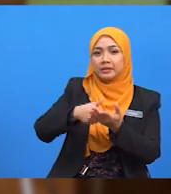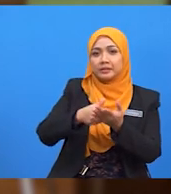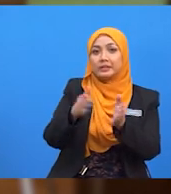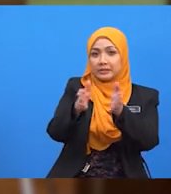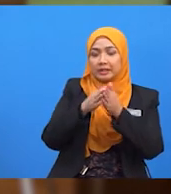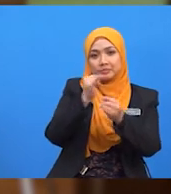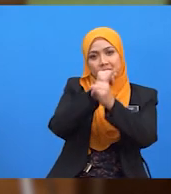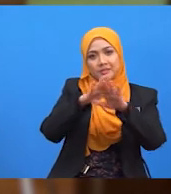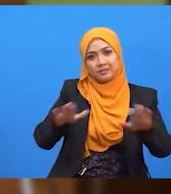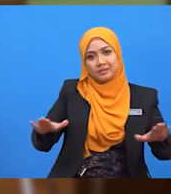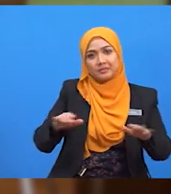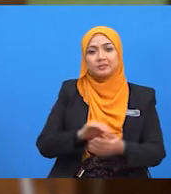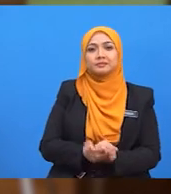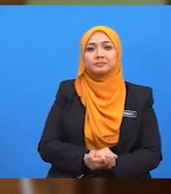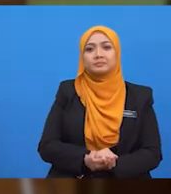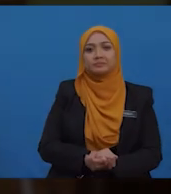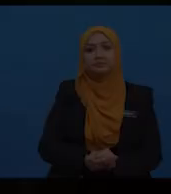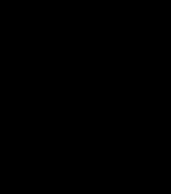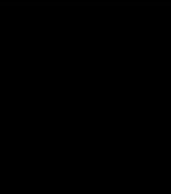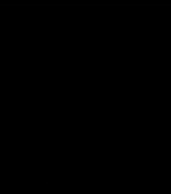sejahtera. keadaan selamat keadaan